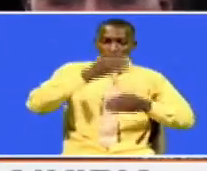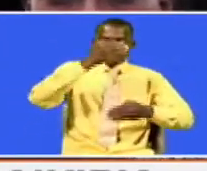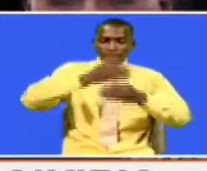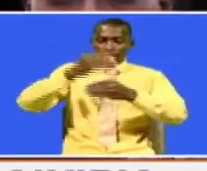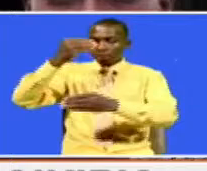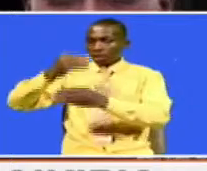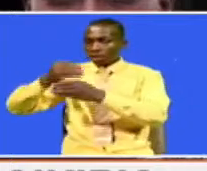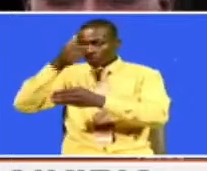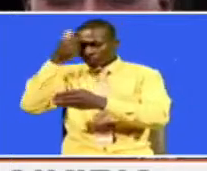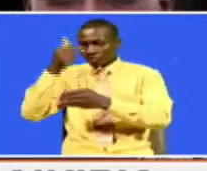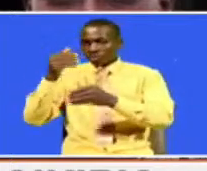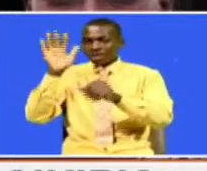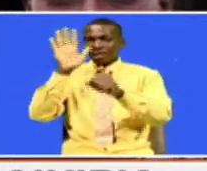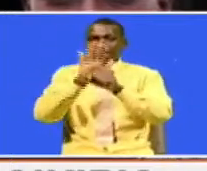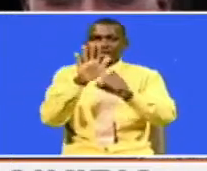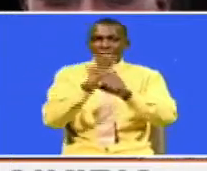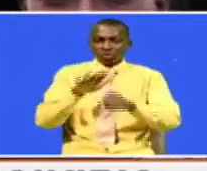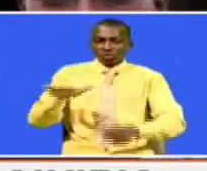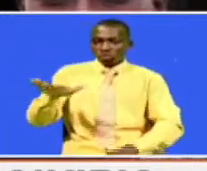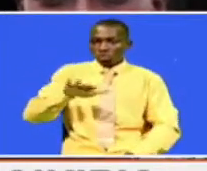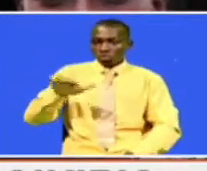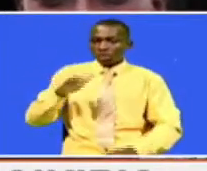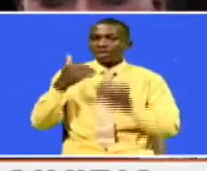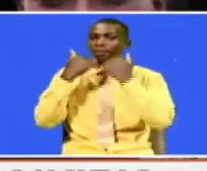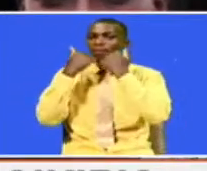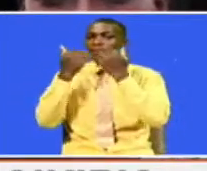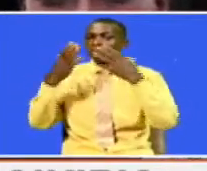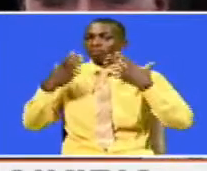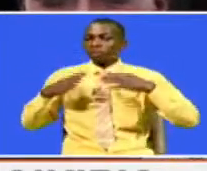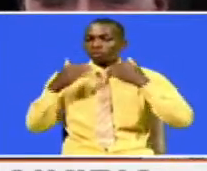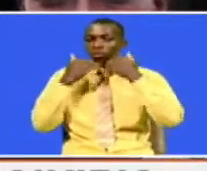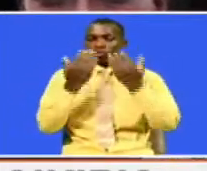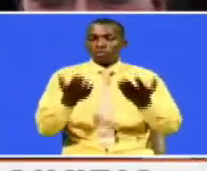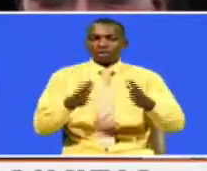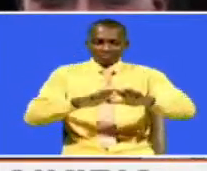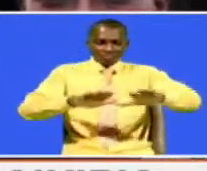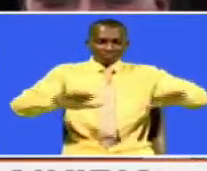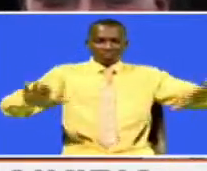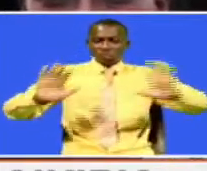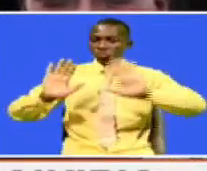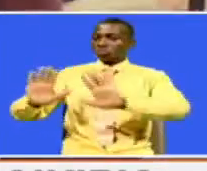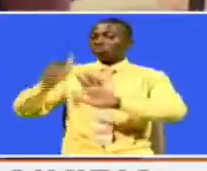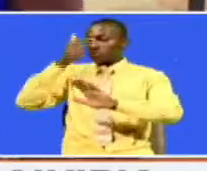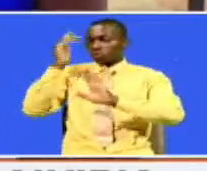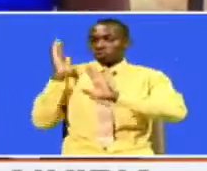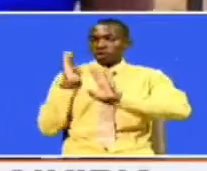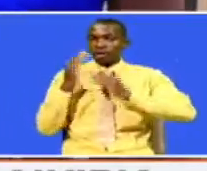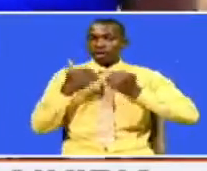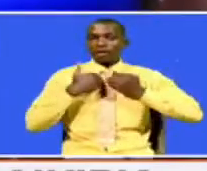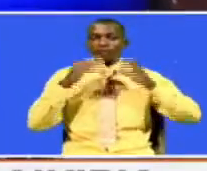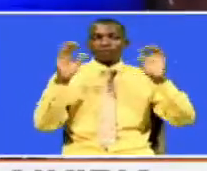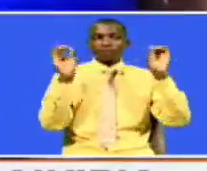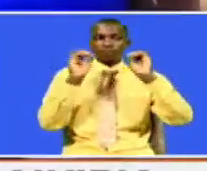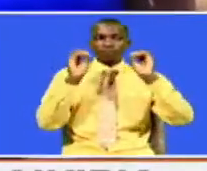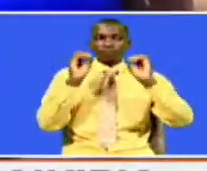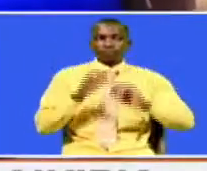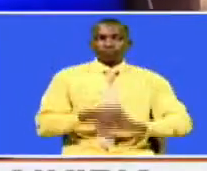utakuta kuna semu nyingi ambaye. Ukiwa, haina watu ni kiwanja. Kwa sababu ya insecurity. Ngeomba kama